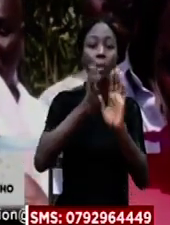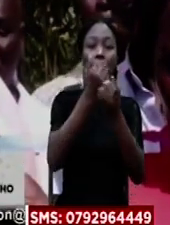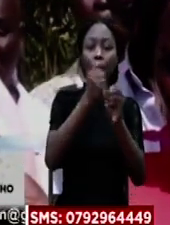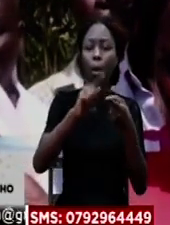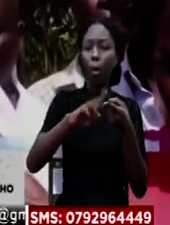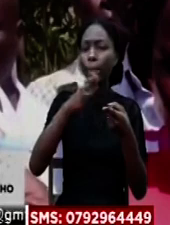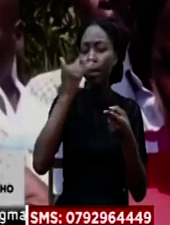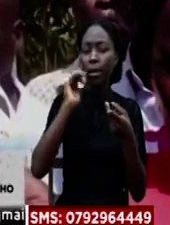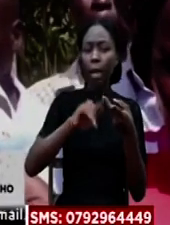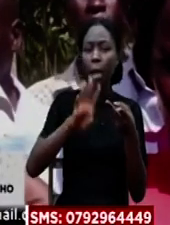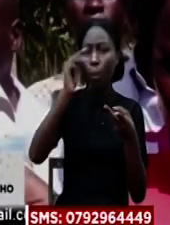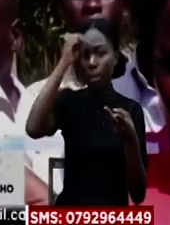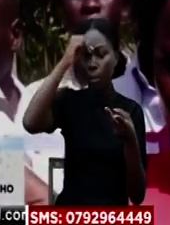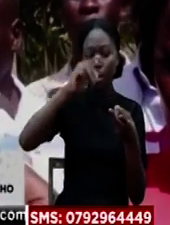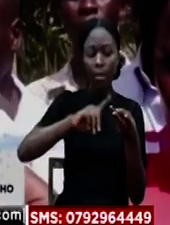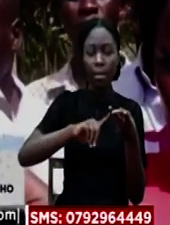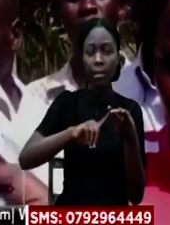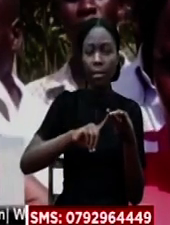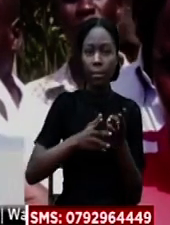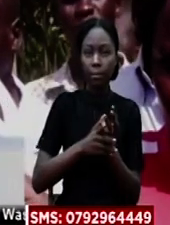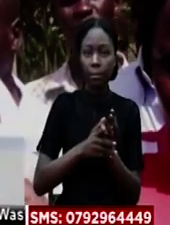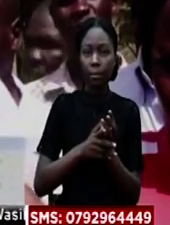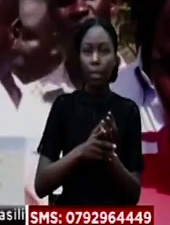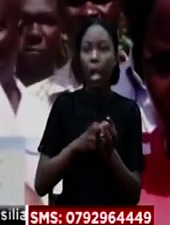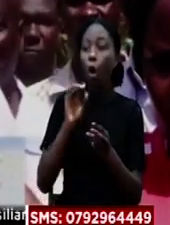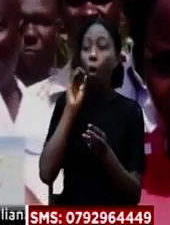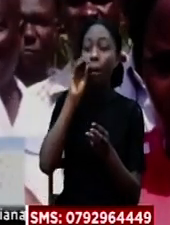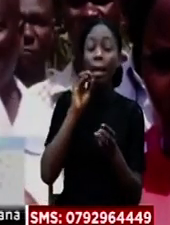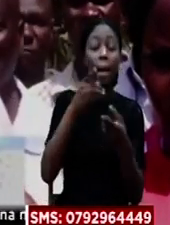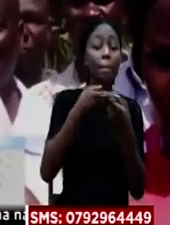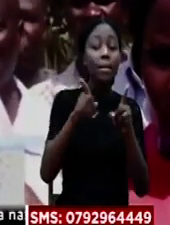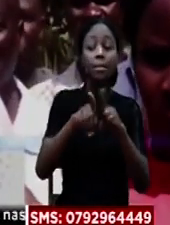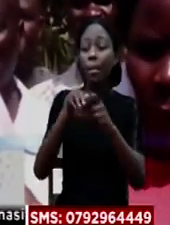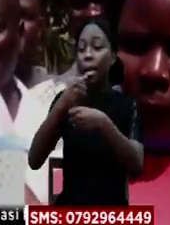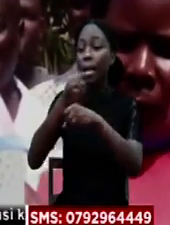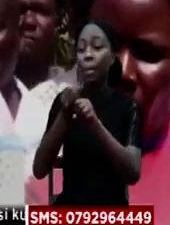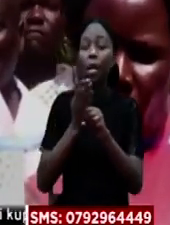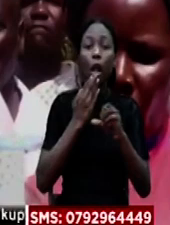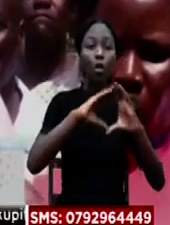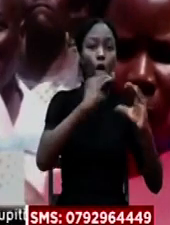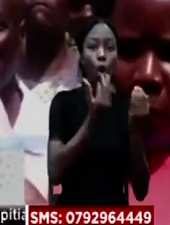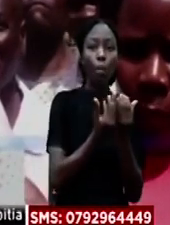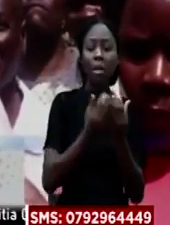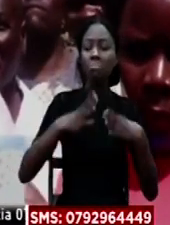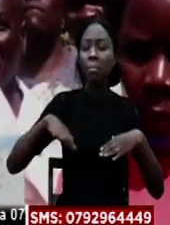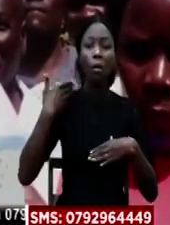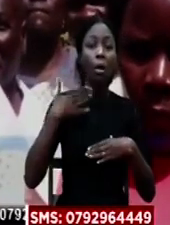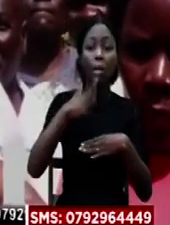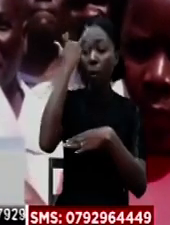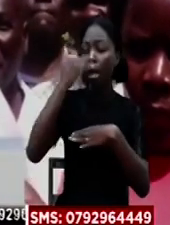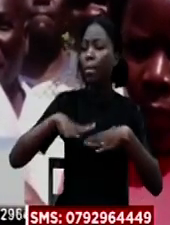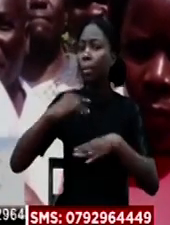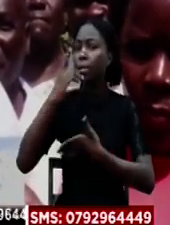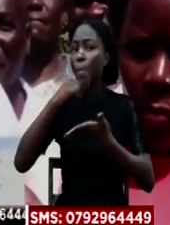mudavadi, tuko na wetangula, amelonch juzi, tuko na mparanya Imefanya jamiya waluya inadharulika sana Kwa sababu watu